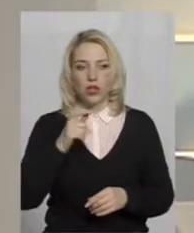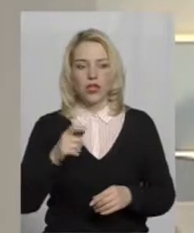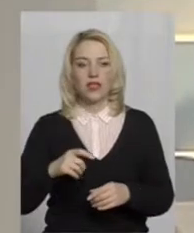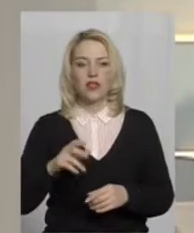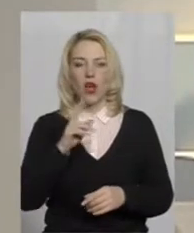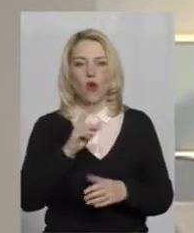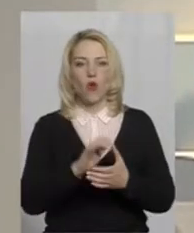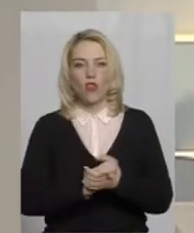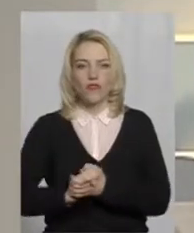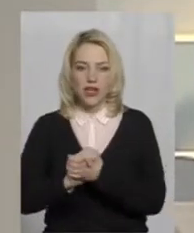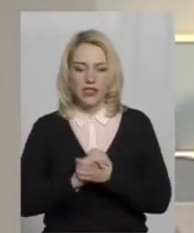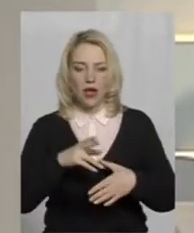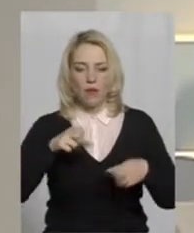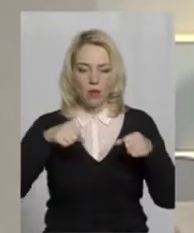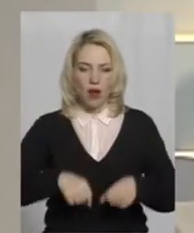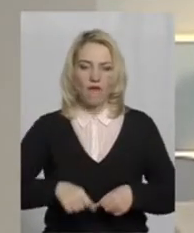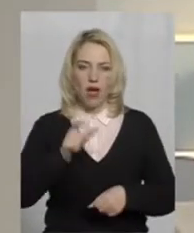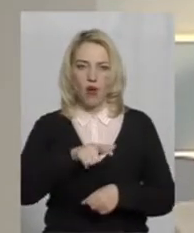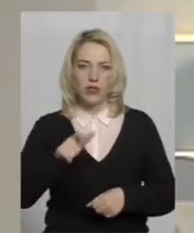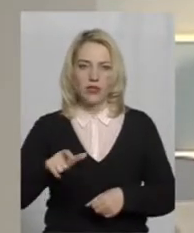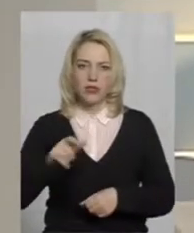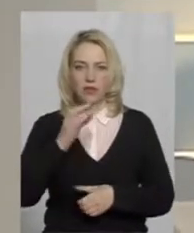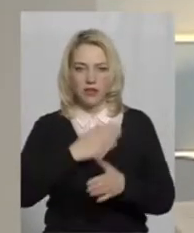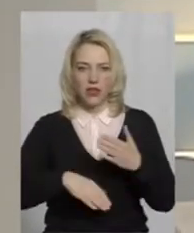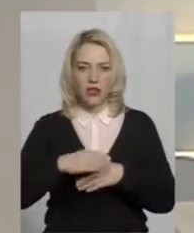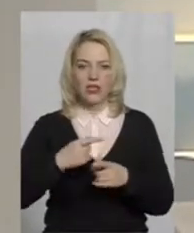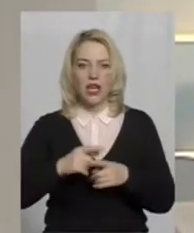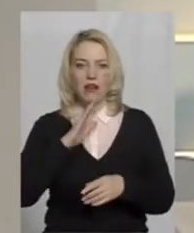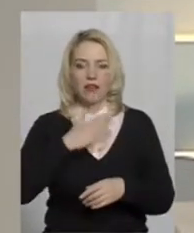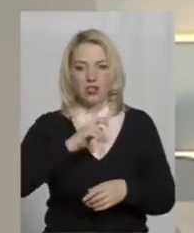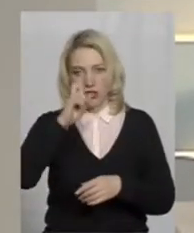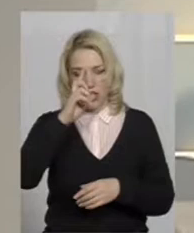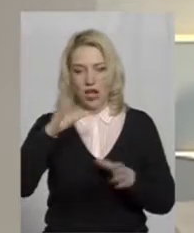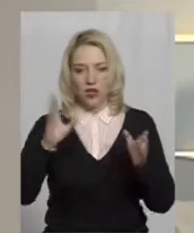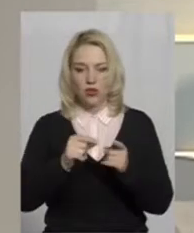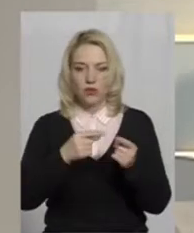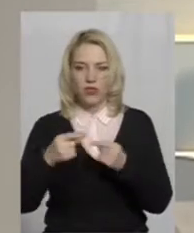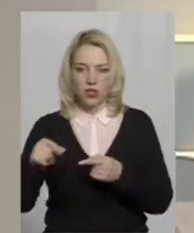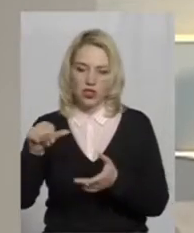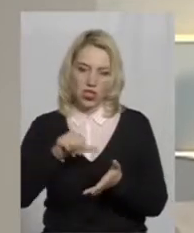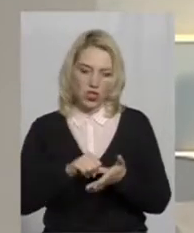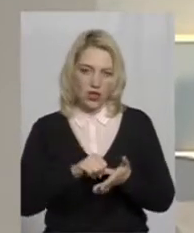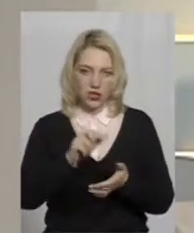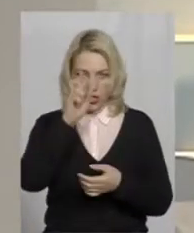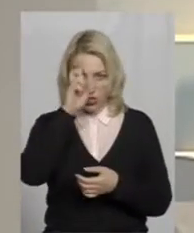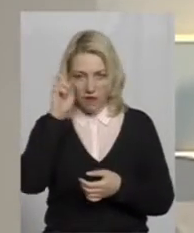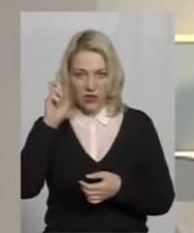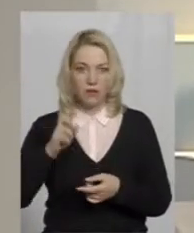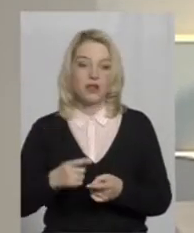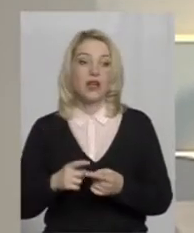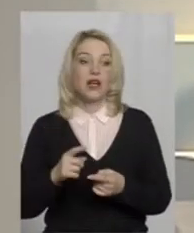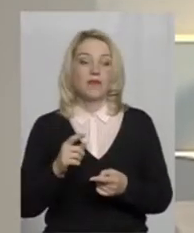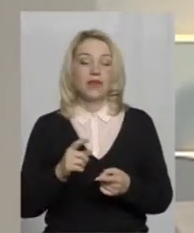Конвенція про права осіб з інвалідністю. І наша держава разом з десятками інших держав-учасниць Конвенції зобов'язалась